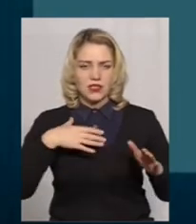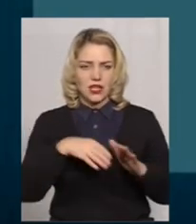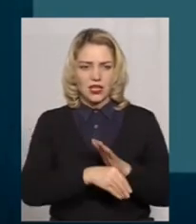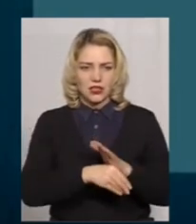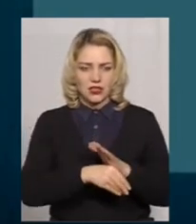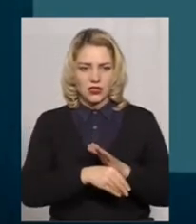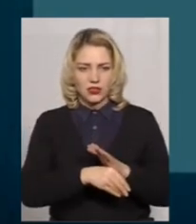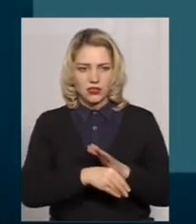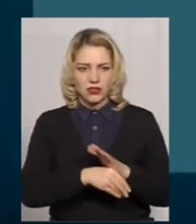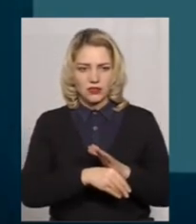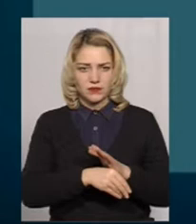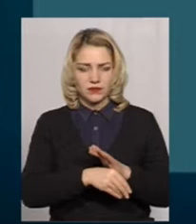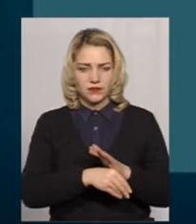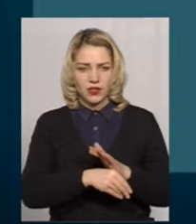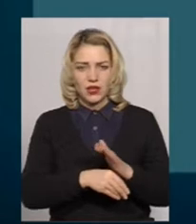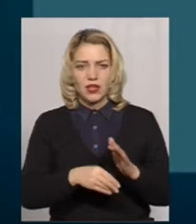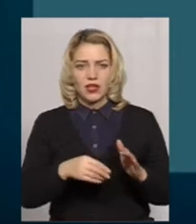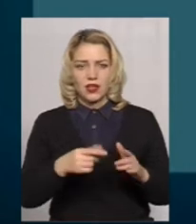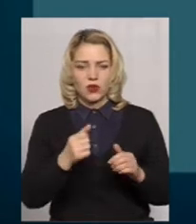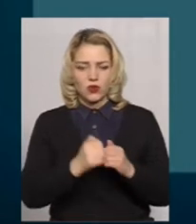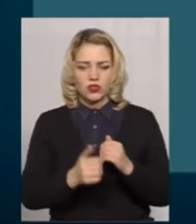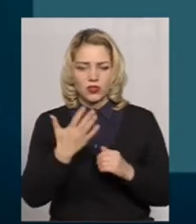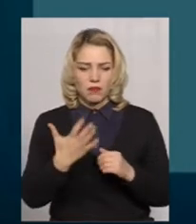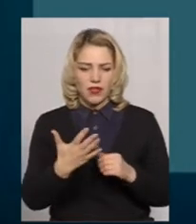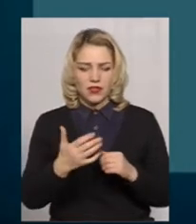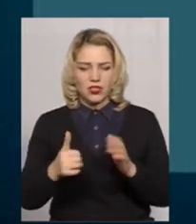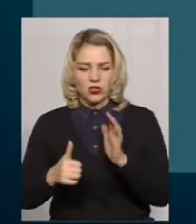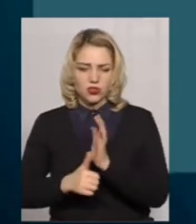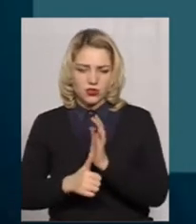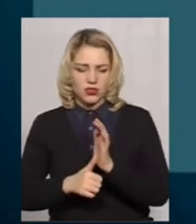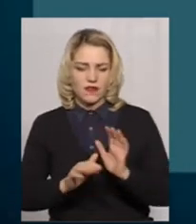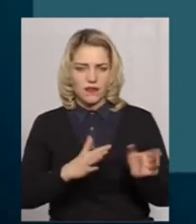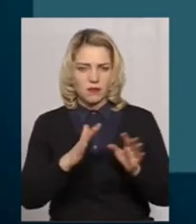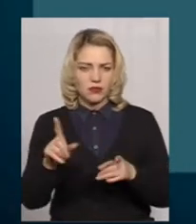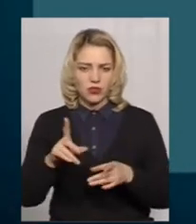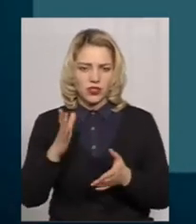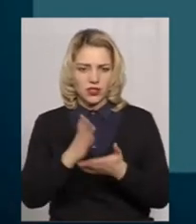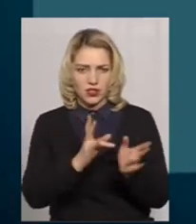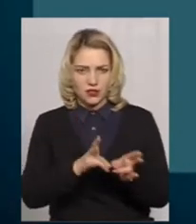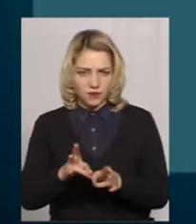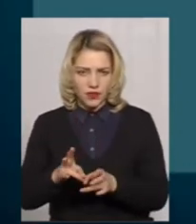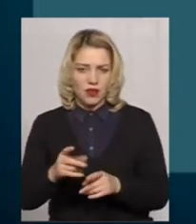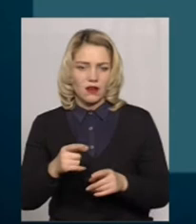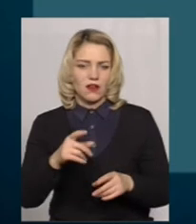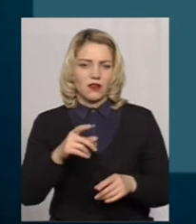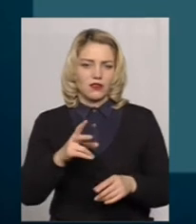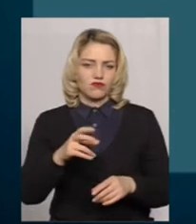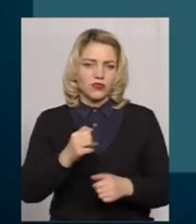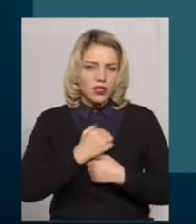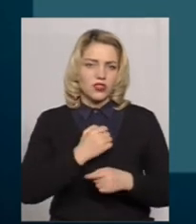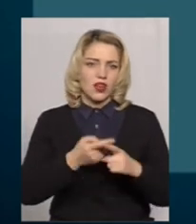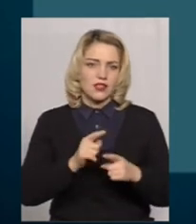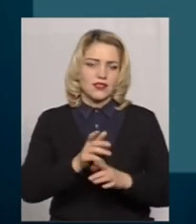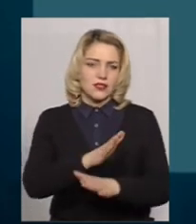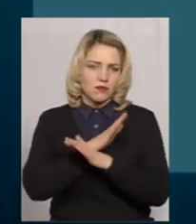виробництві. Тобто, практично кожен п'ятий, шостий нещасний випадок, який трапляється на виробництві, він, на жаль, і смертельним наслідком.